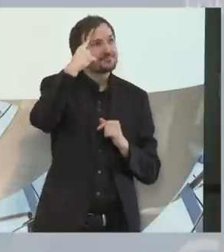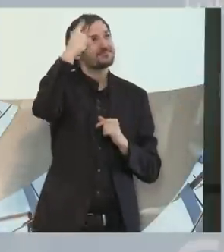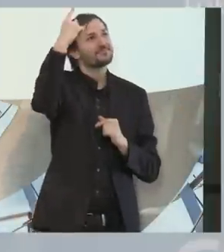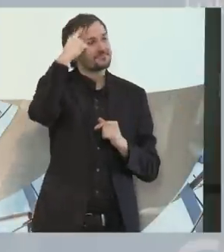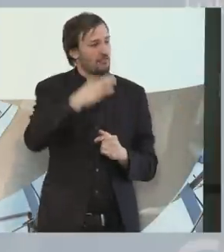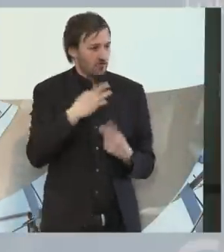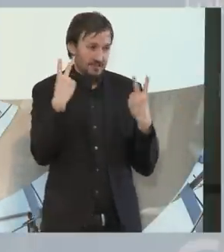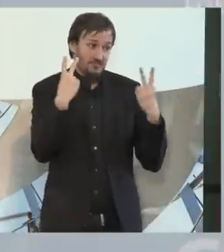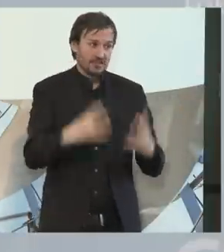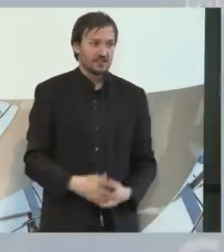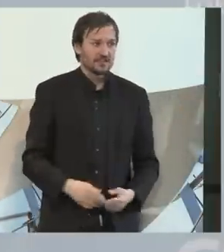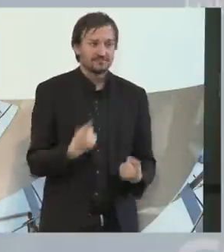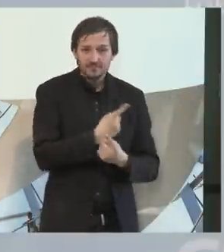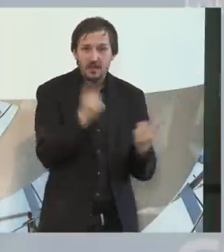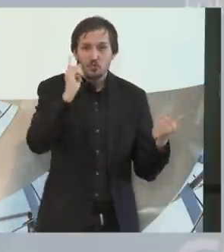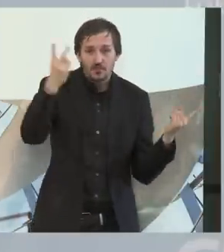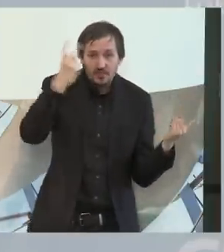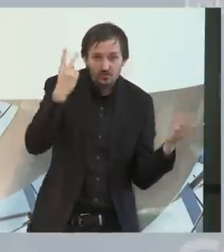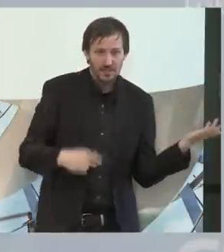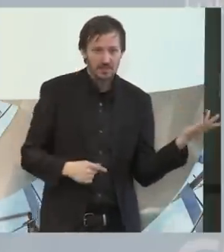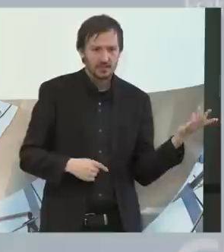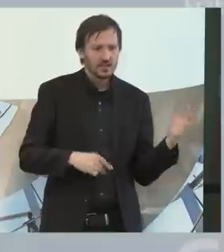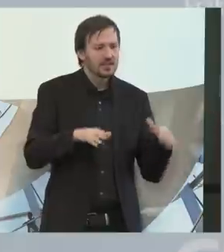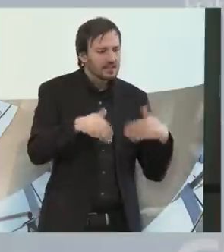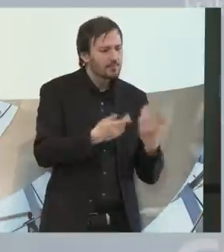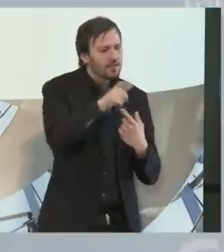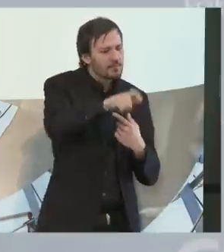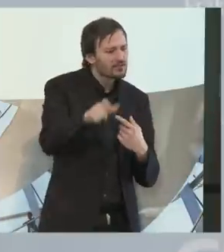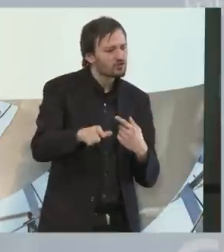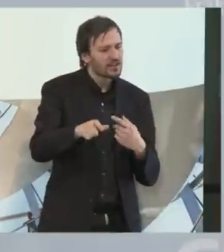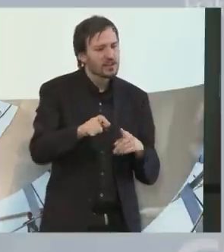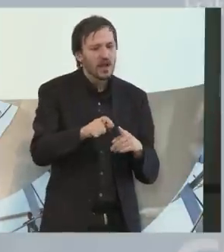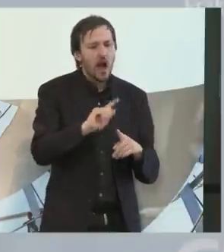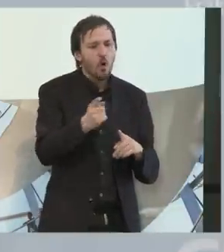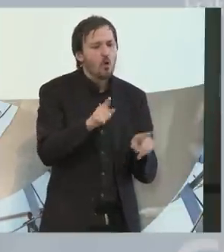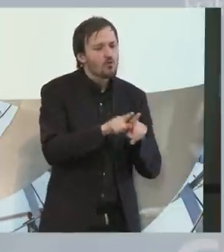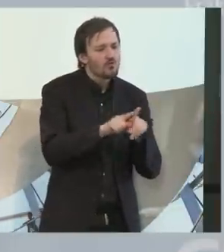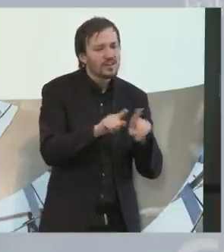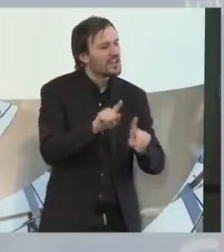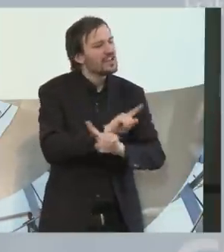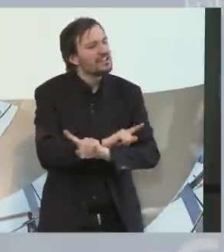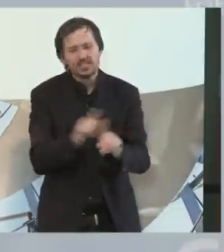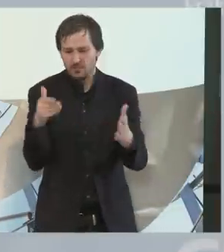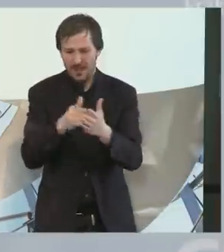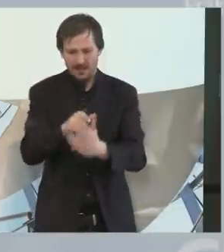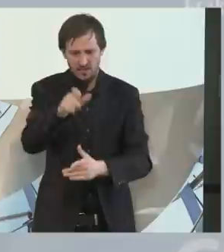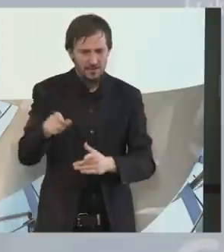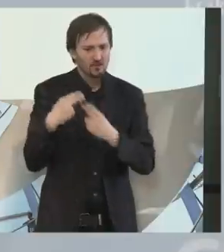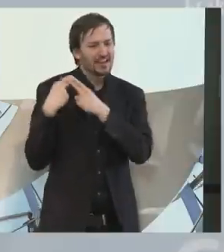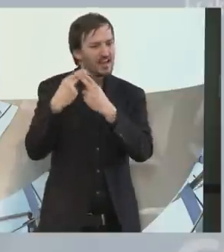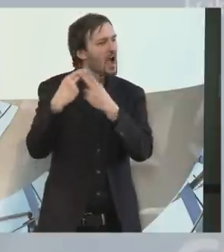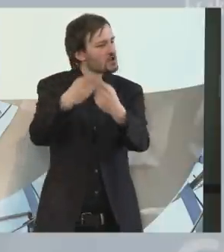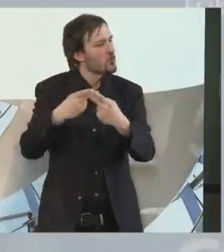begreifen, genau wie wir Nichtbehinderten generationsmäßig unterschiedlich leben, so leben auch behinderte Menschen von